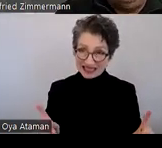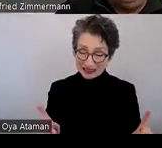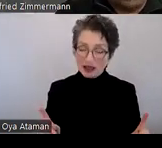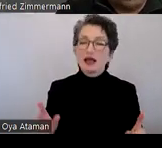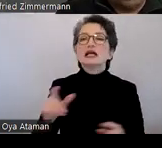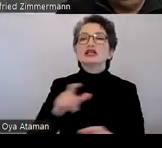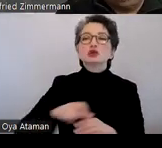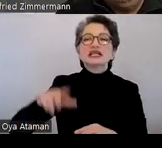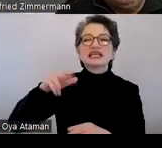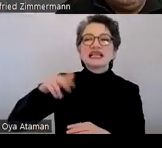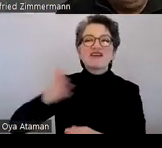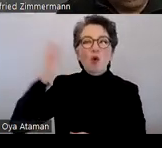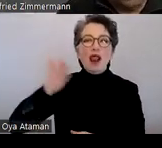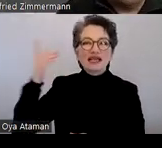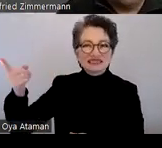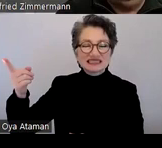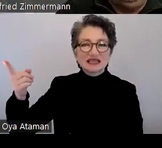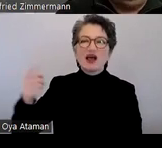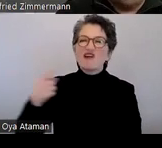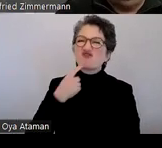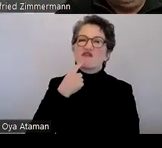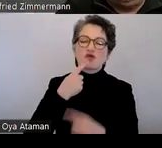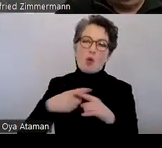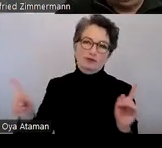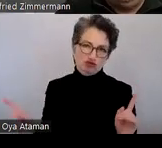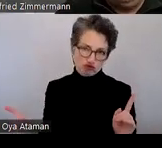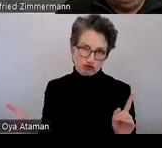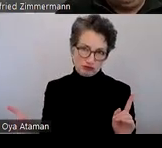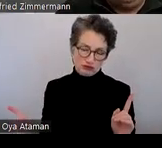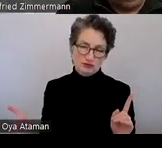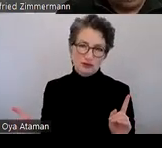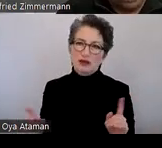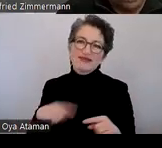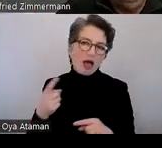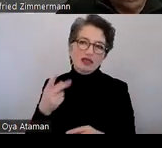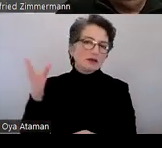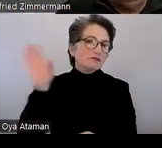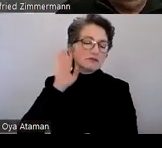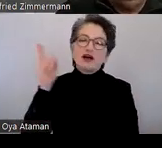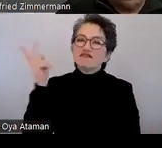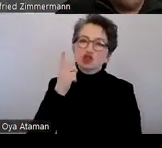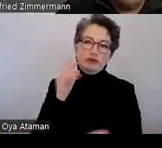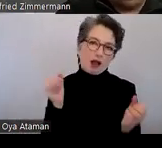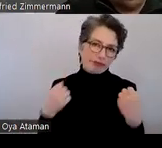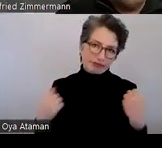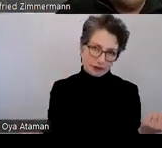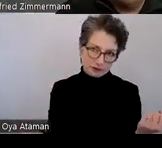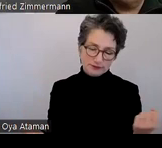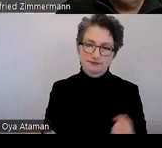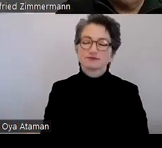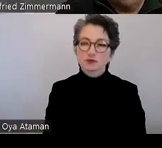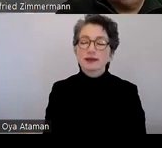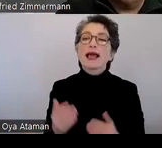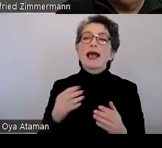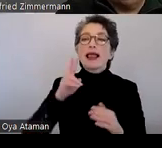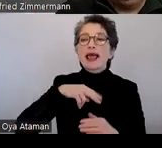Screenreadern vorliest, ganz komisch vorgelesen, unverständlich meistens. So, und die Lesereihenfolge